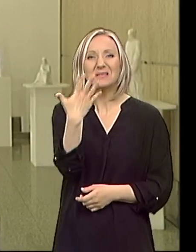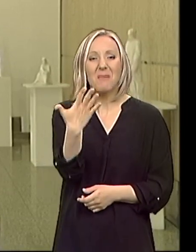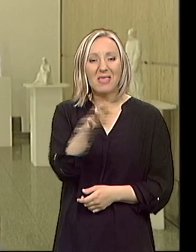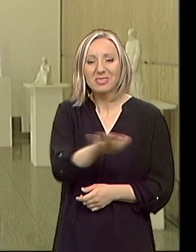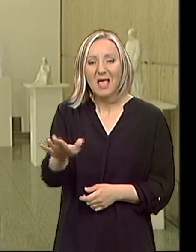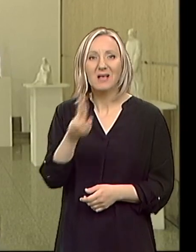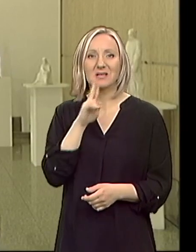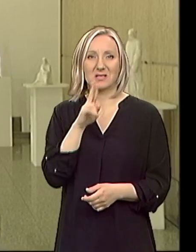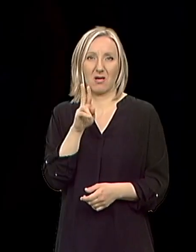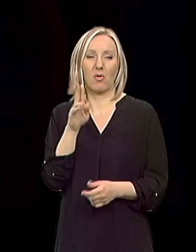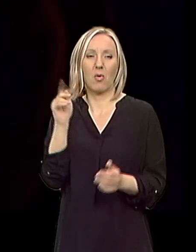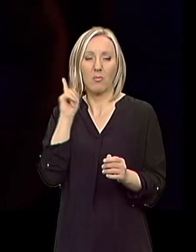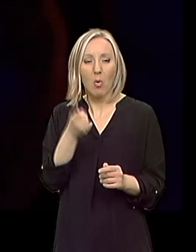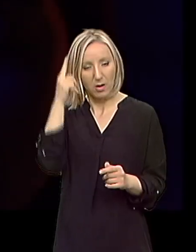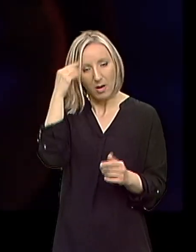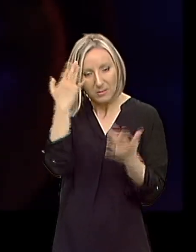zahtevaju ovakav vid nege.